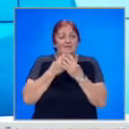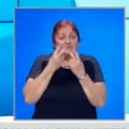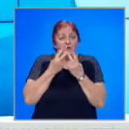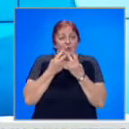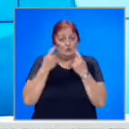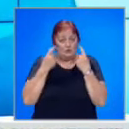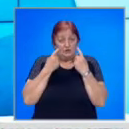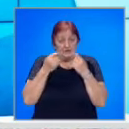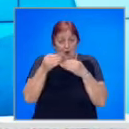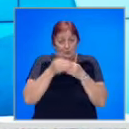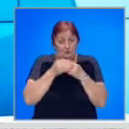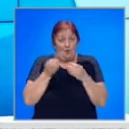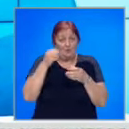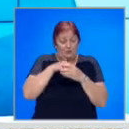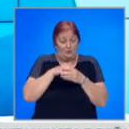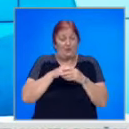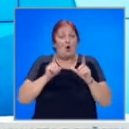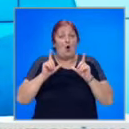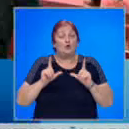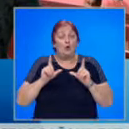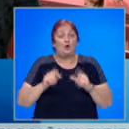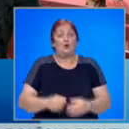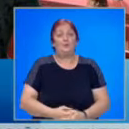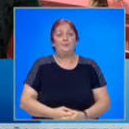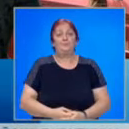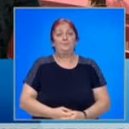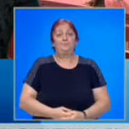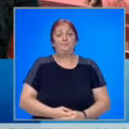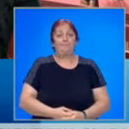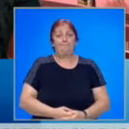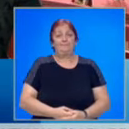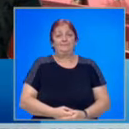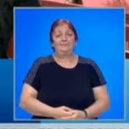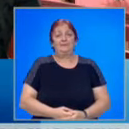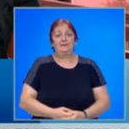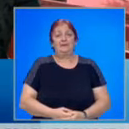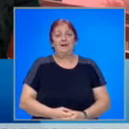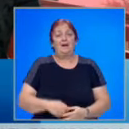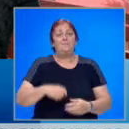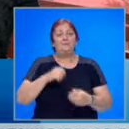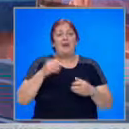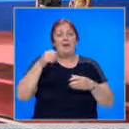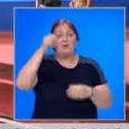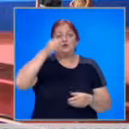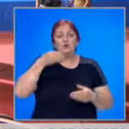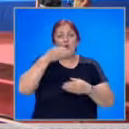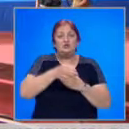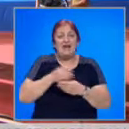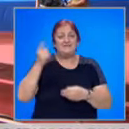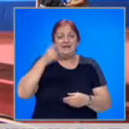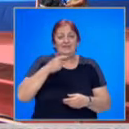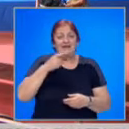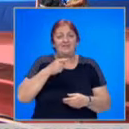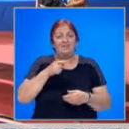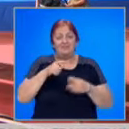видя всичко с очите си отблизо. Включваме го от Токио. В наситения с българско участие ден